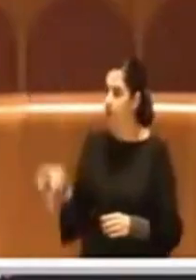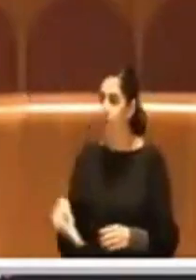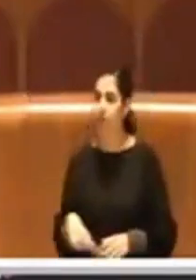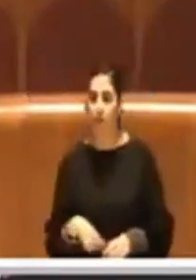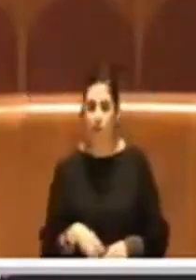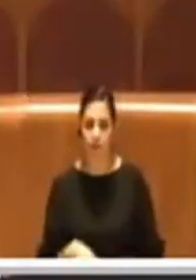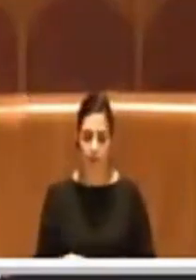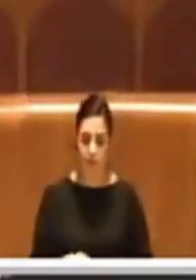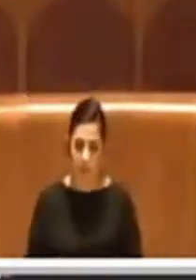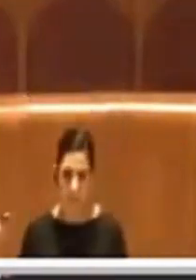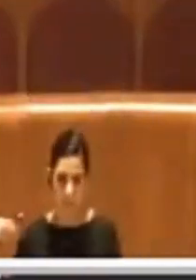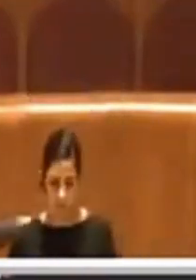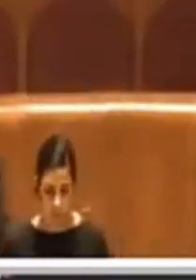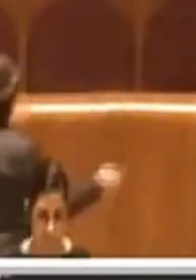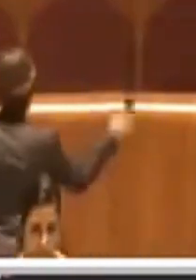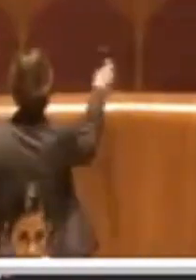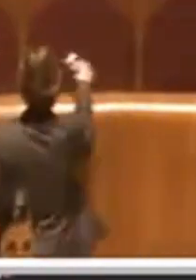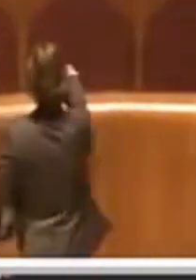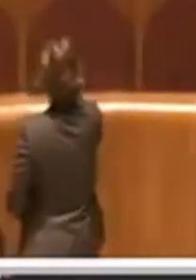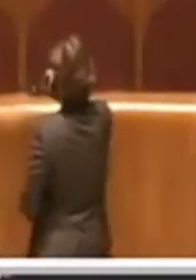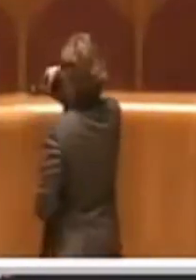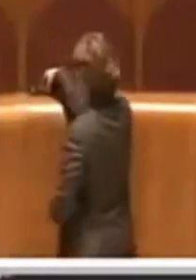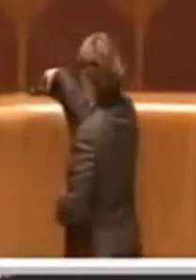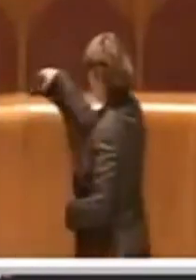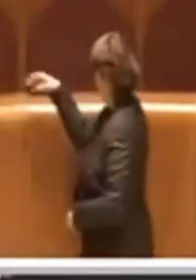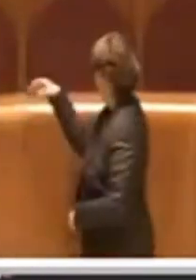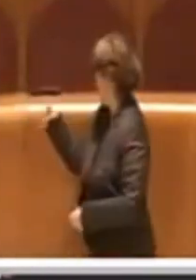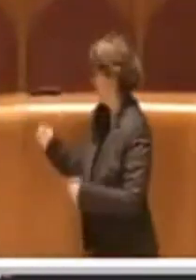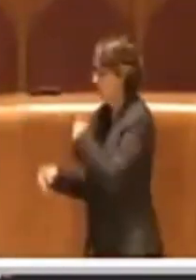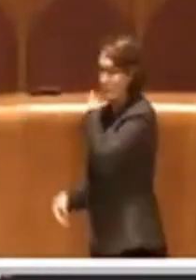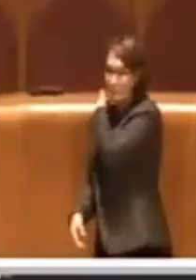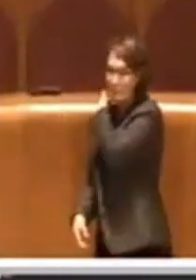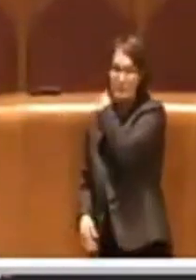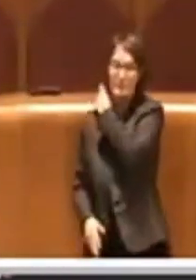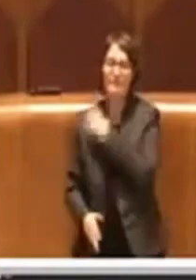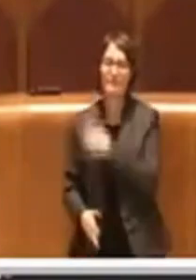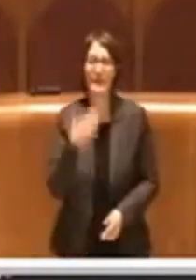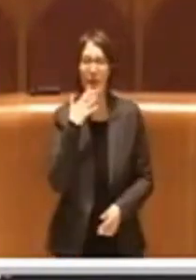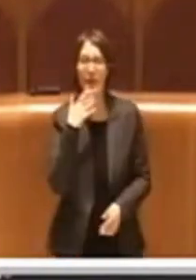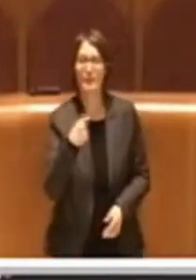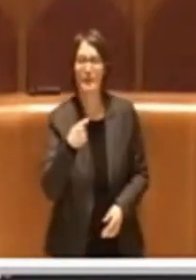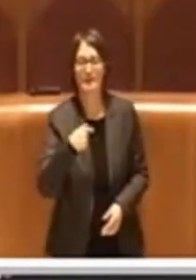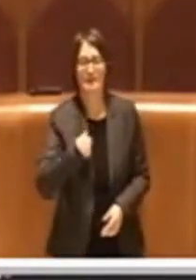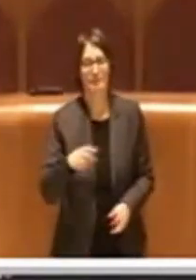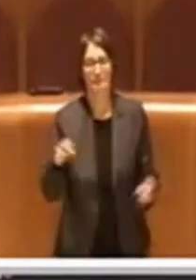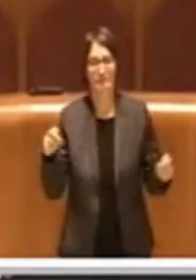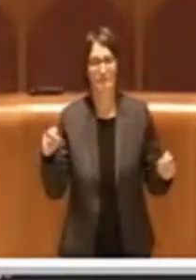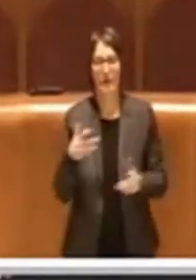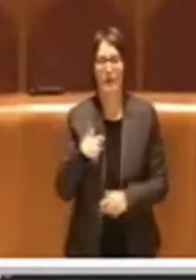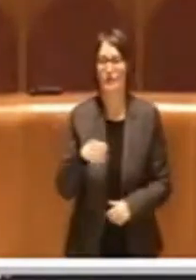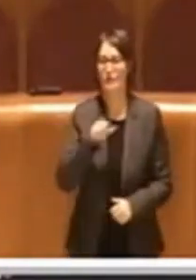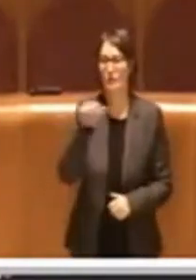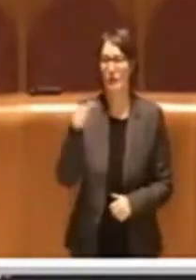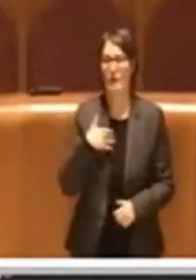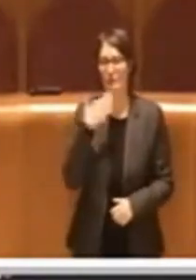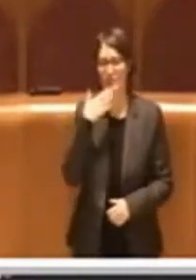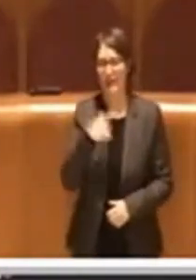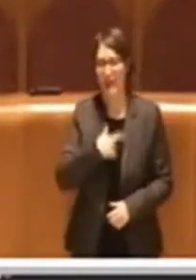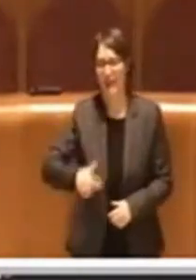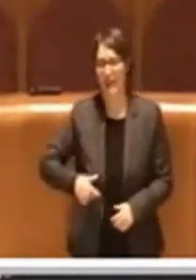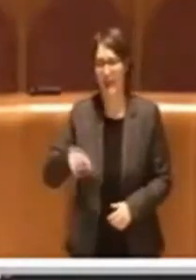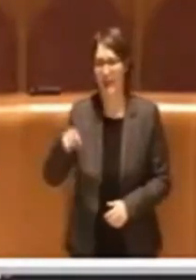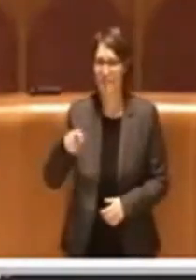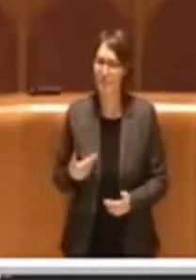Grazie Presidente, sarò rapido. Intanto ringrazio la Sindaca per aver proposto